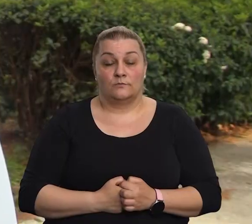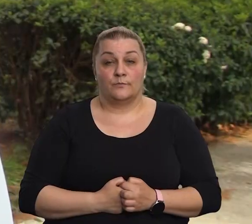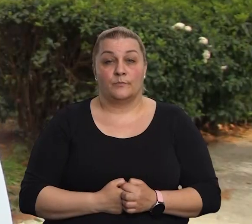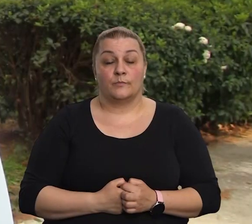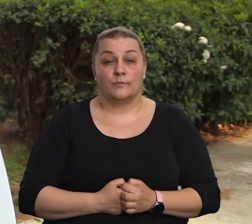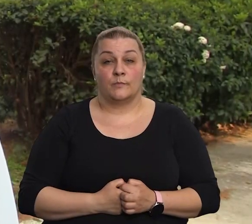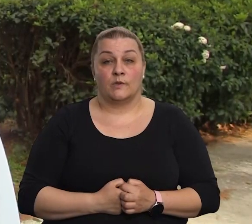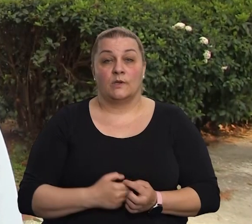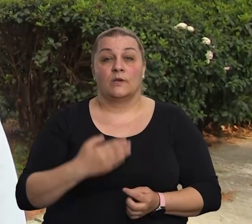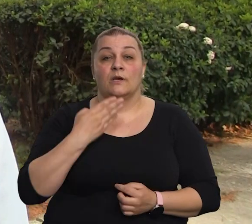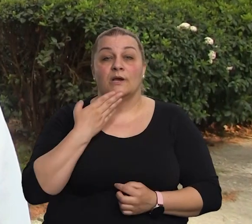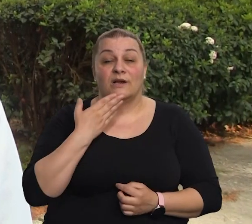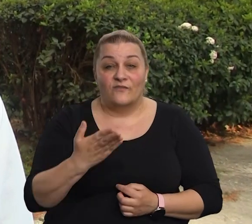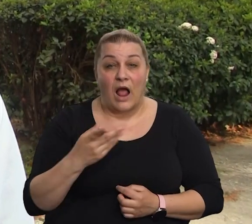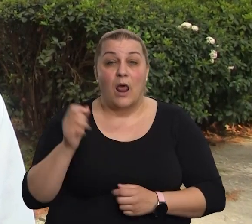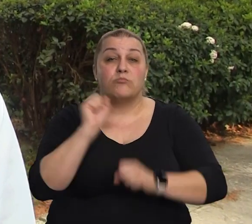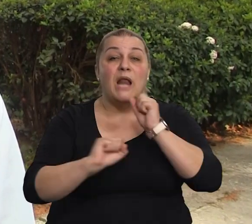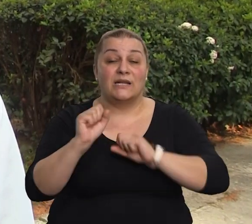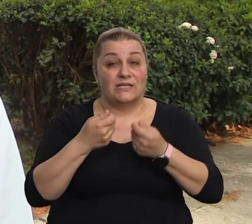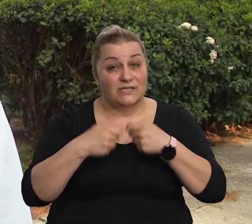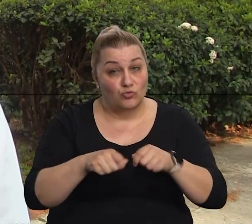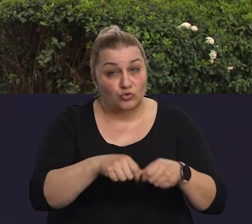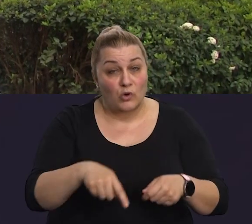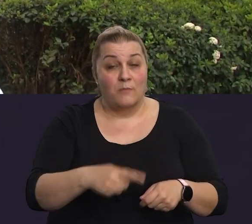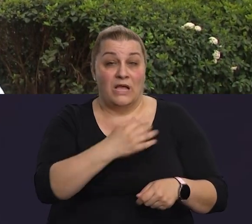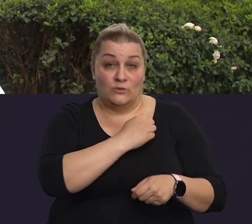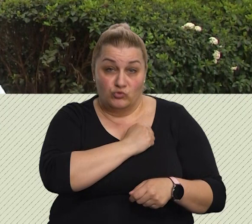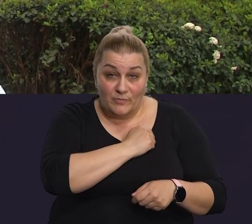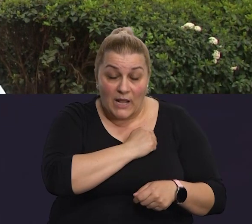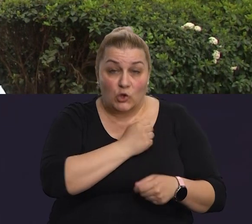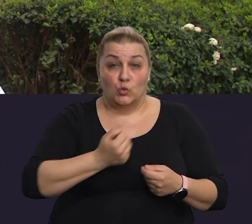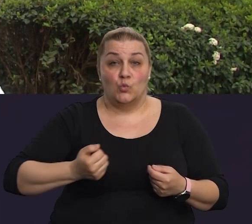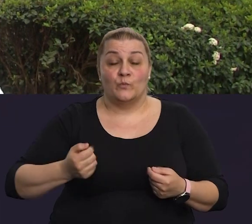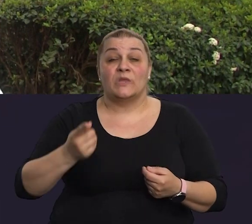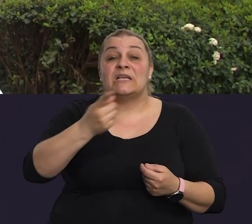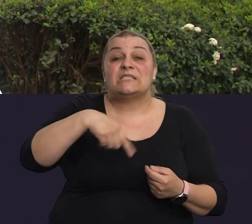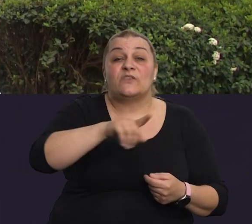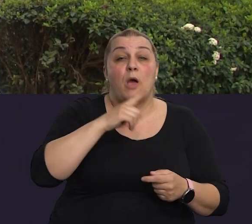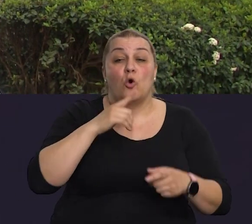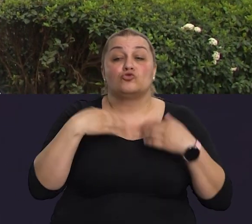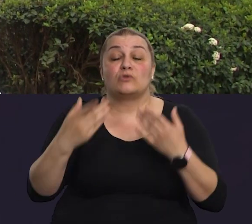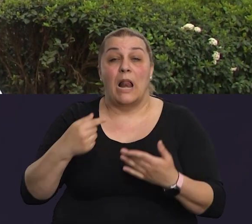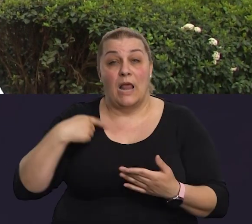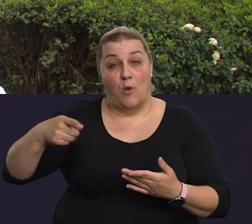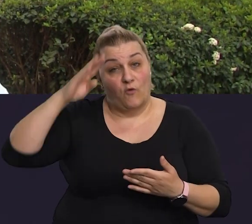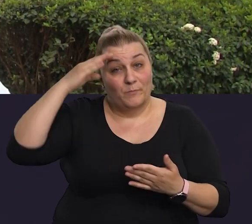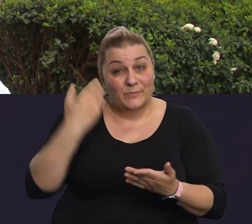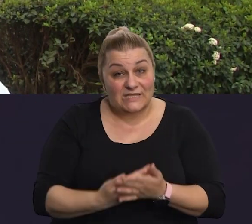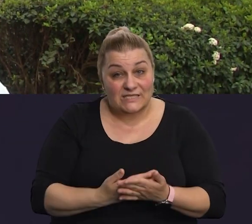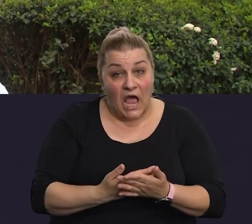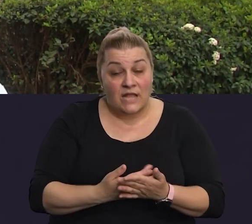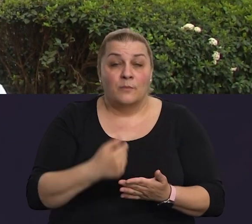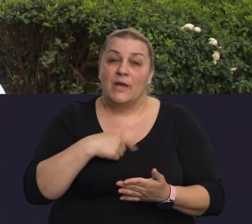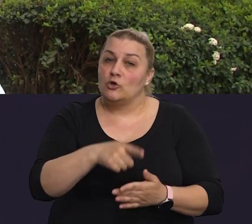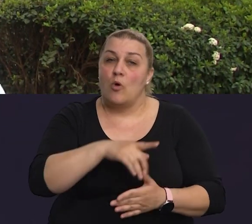Hvala brantajskim udrugama, veteranima dominskog rata u Splitu, svima koji smo dali to priznanje, zaista, meni to jako